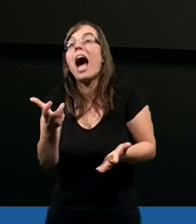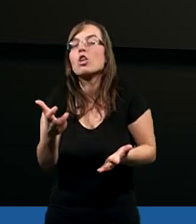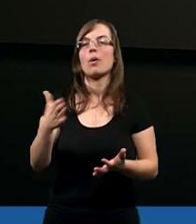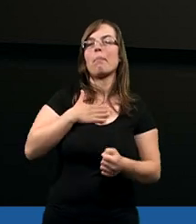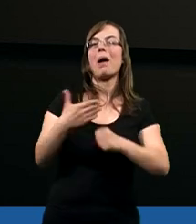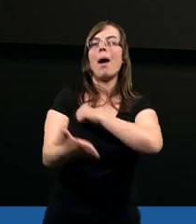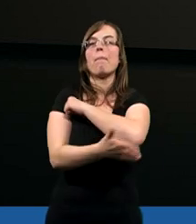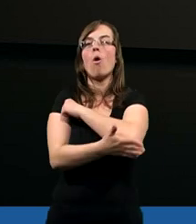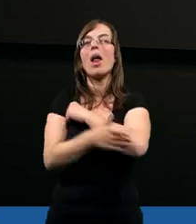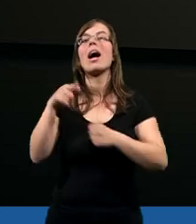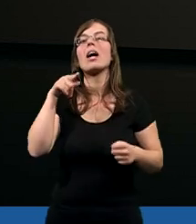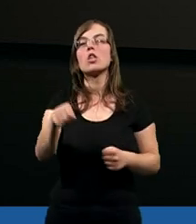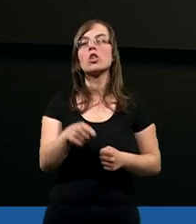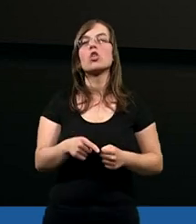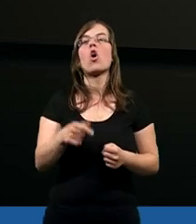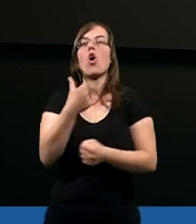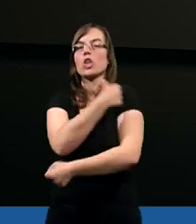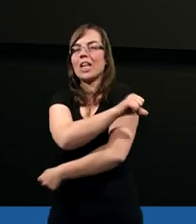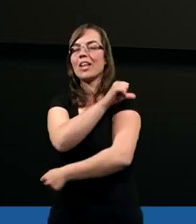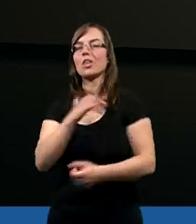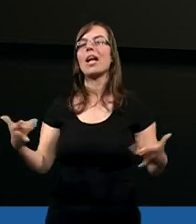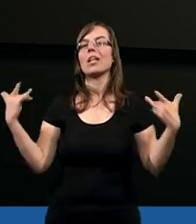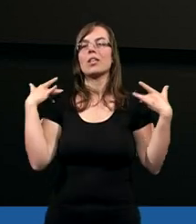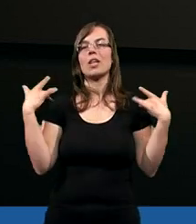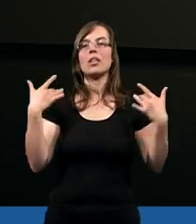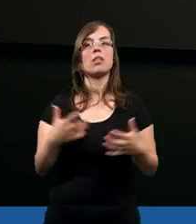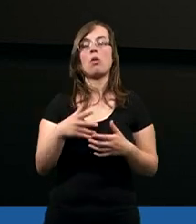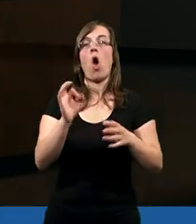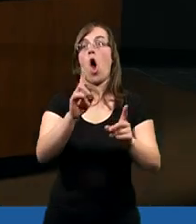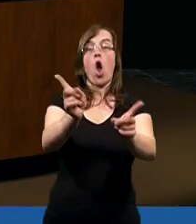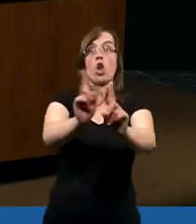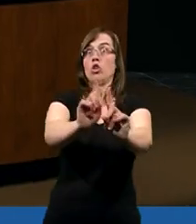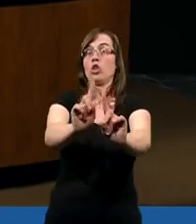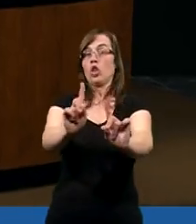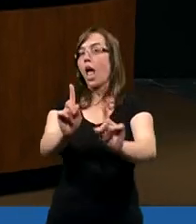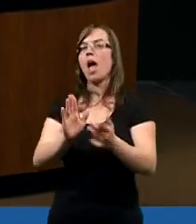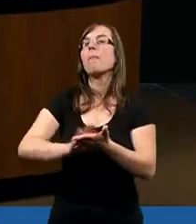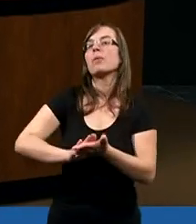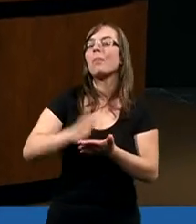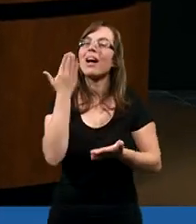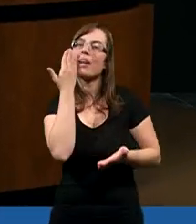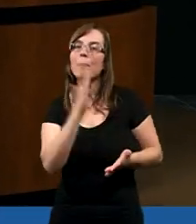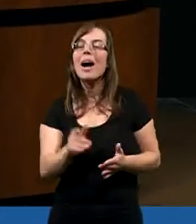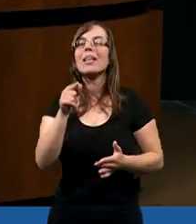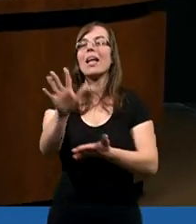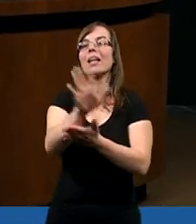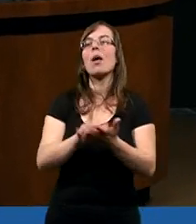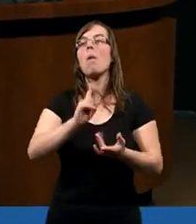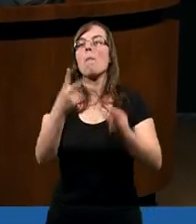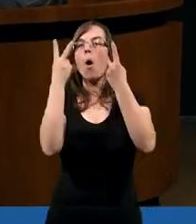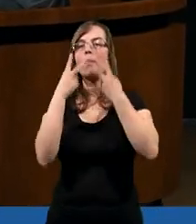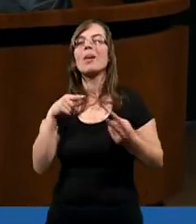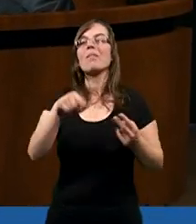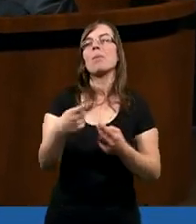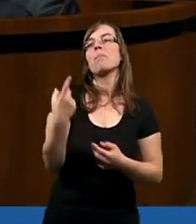czym ma polegać to chrześcijańskie życie. No, nie, nie, nie. Przepraszam bardzo. Ten tekst po